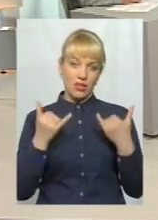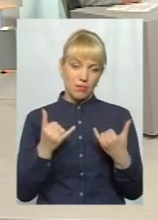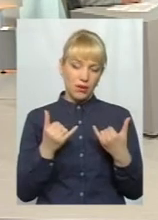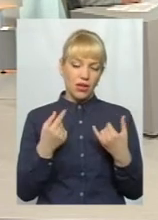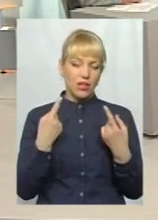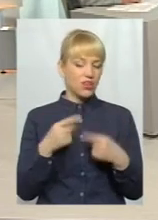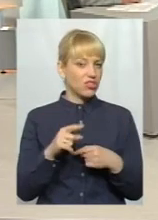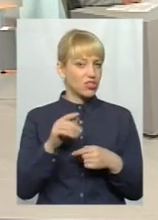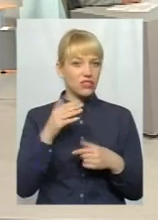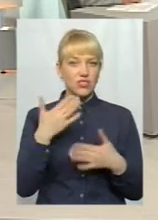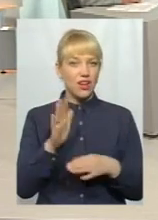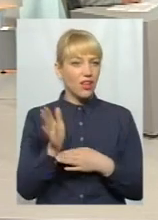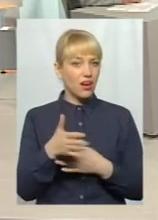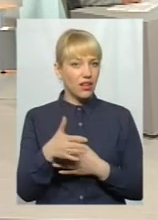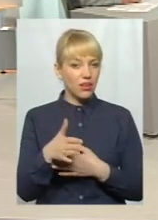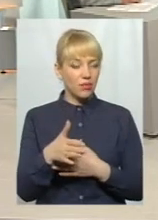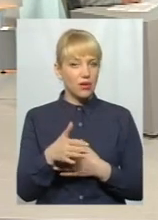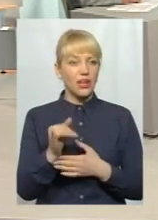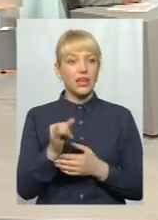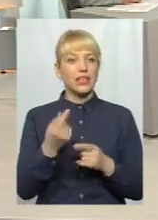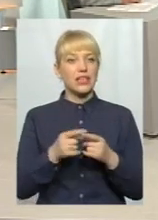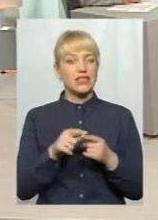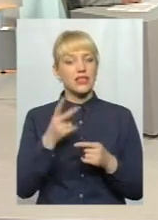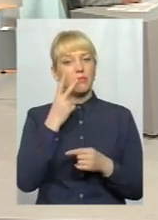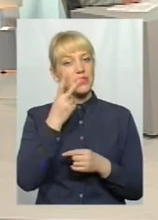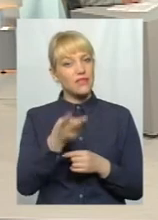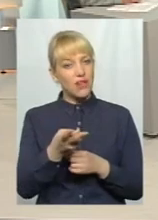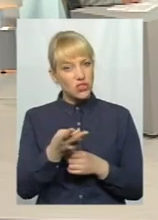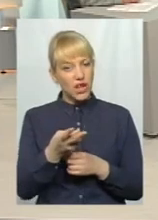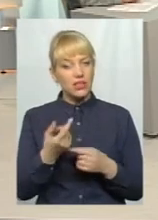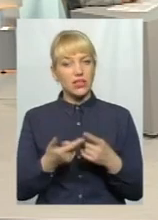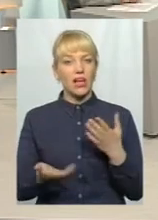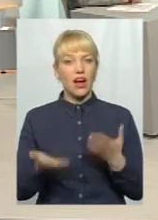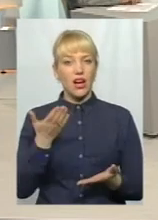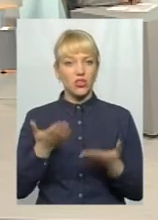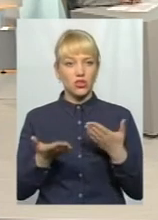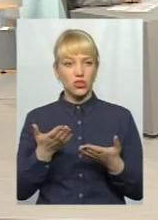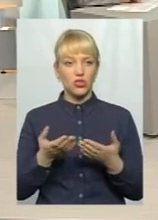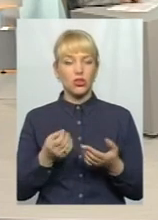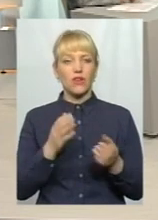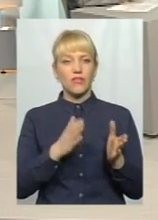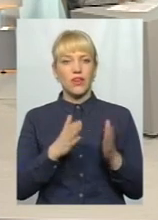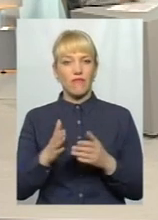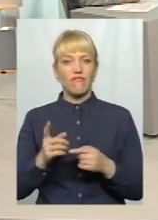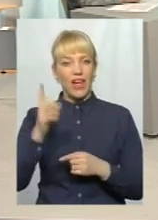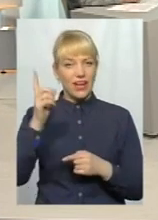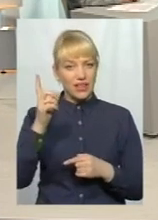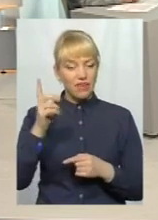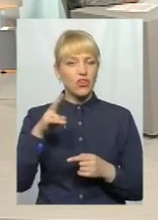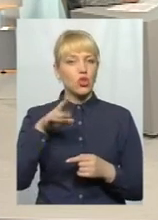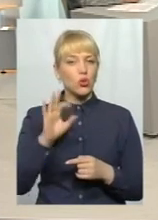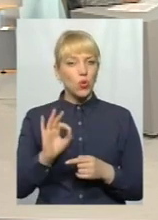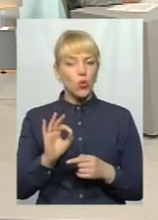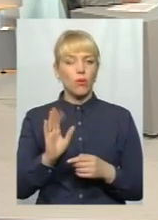видовий склад, і на це треба зважати. Якщо зарегулюють Верхів'ї, значить тоді дійсно ми будемо